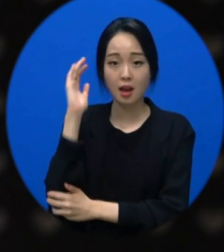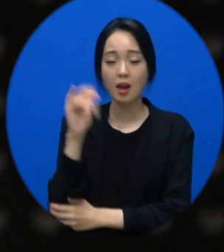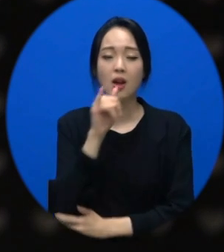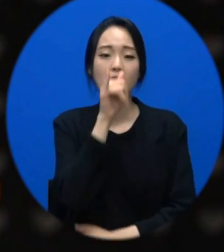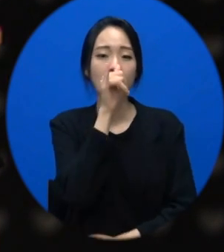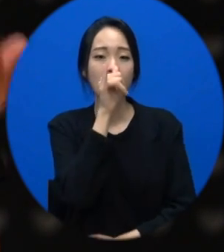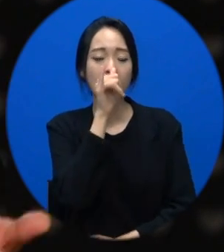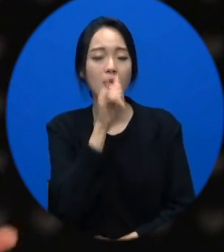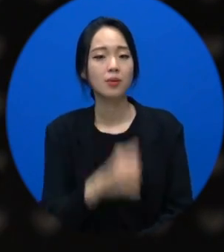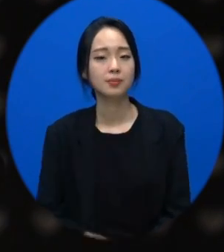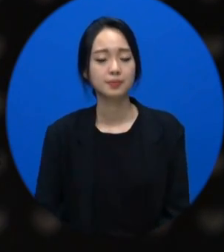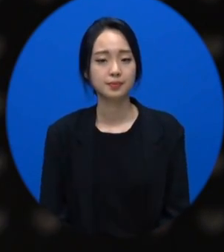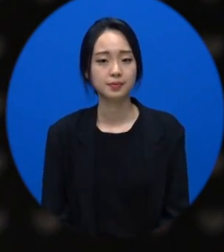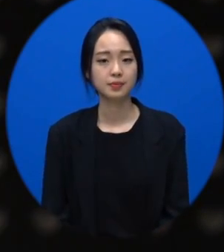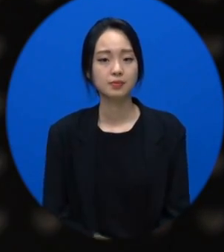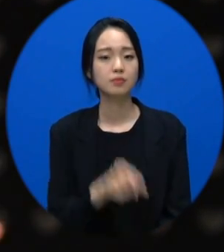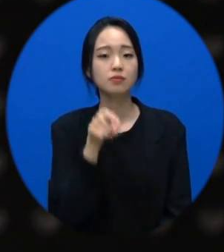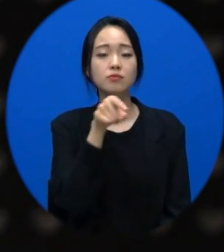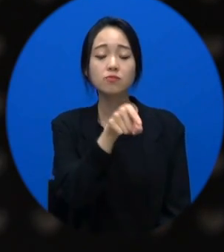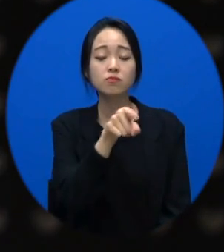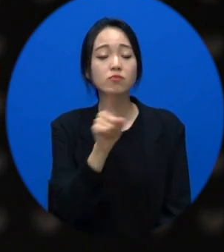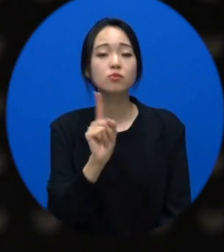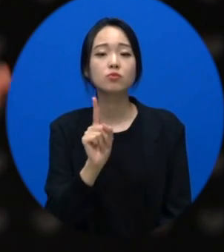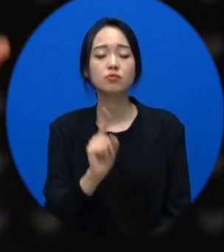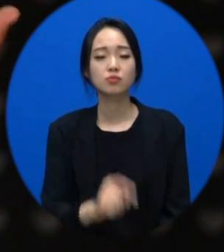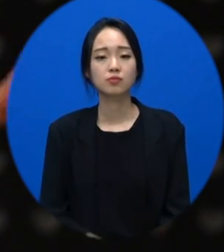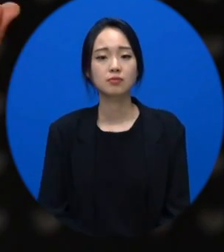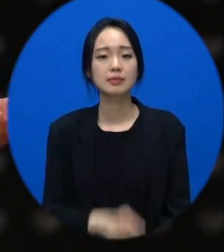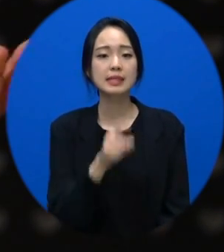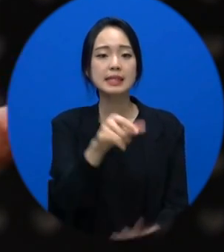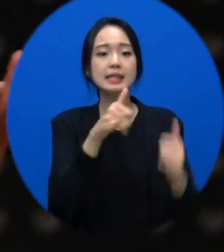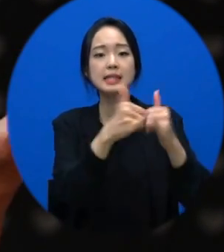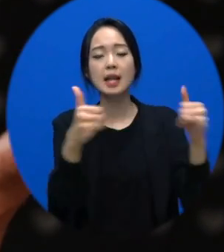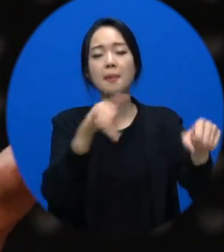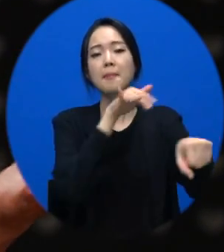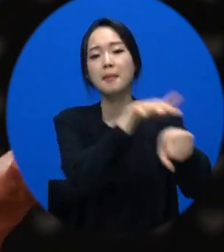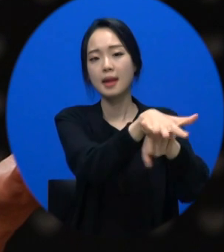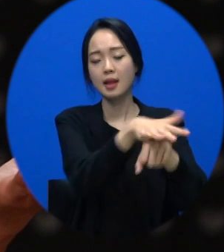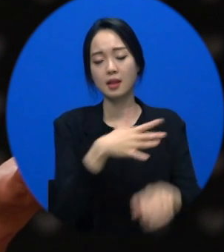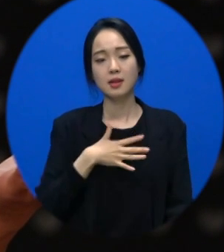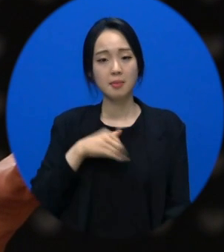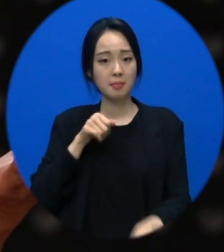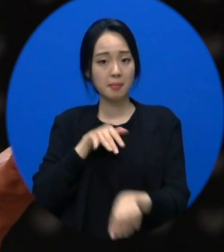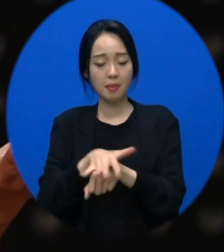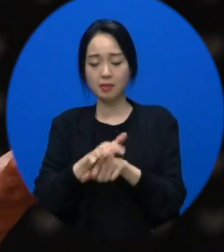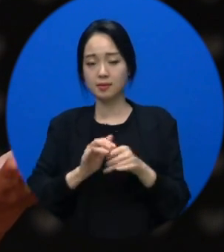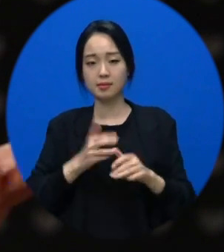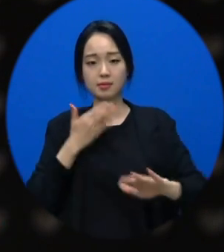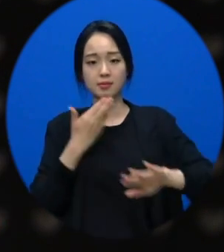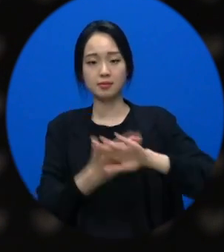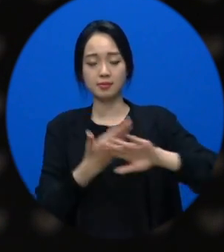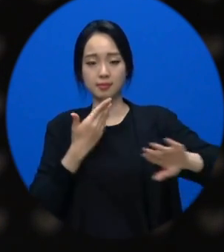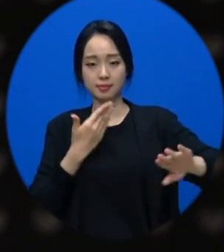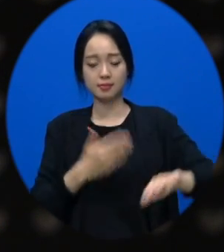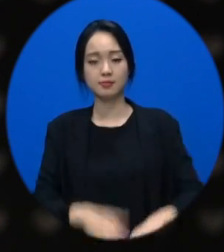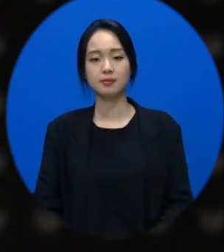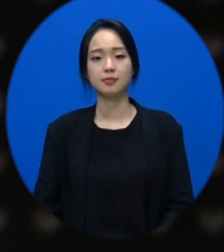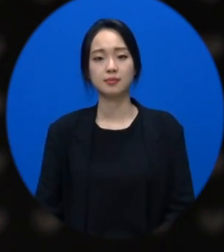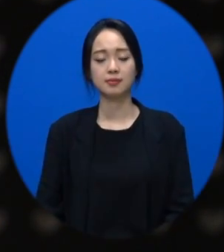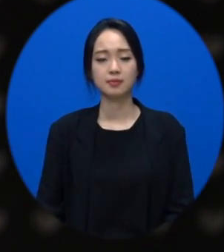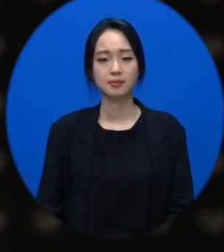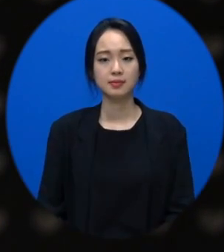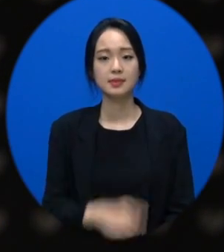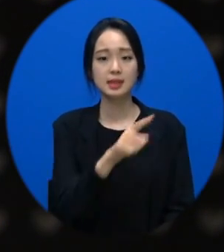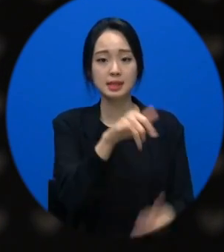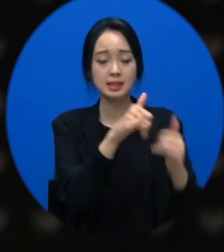그래서요. 그거는요. 그분이니까 그렇게 살아오신 거예요. 제가 그 상황에